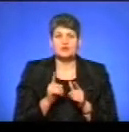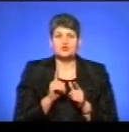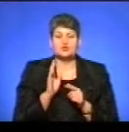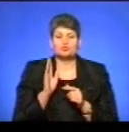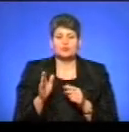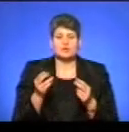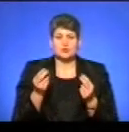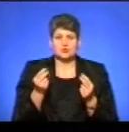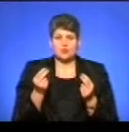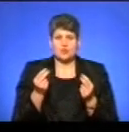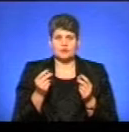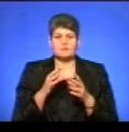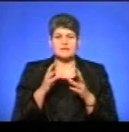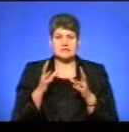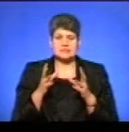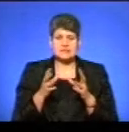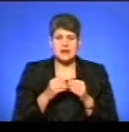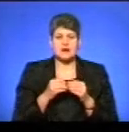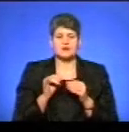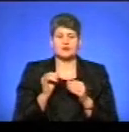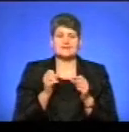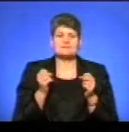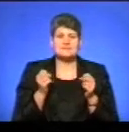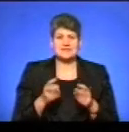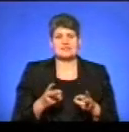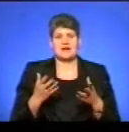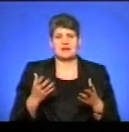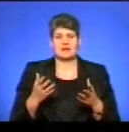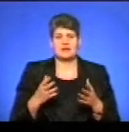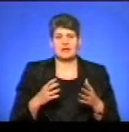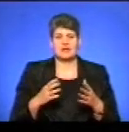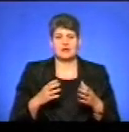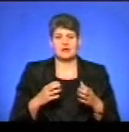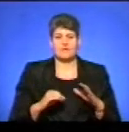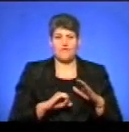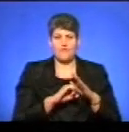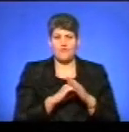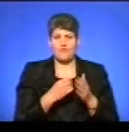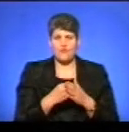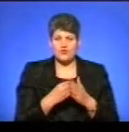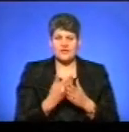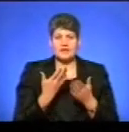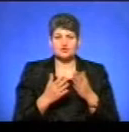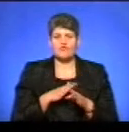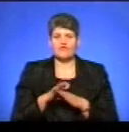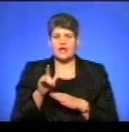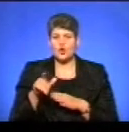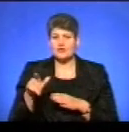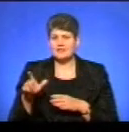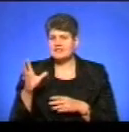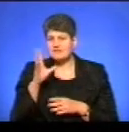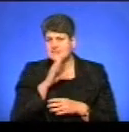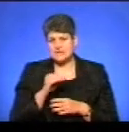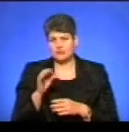коштами і загального, і спеціального фондів, якщо виконавці не встигнуть освоїти їх до